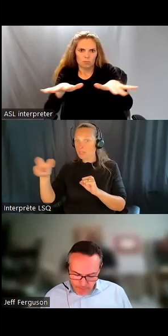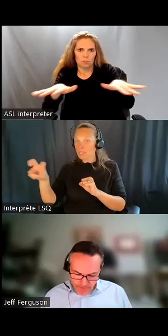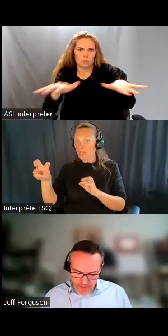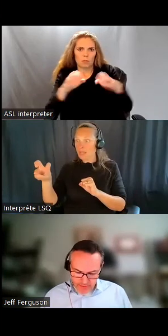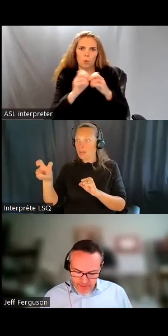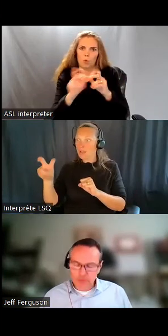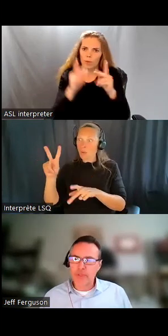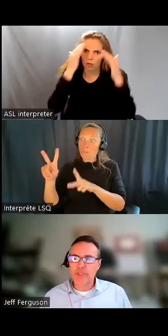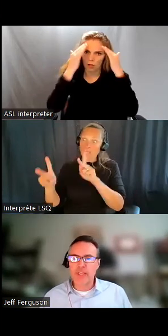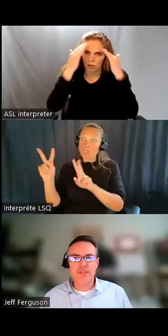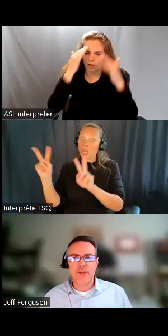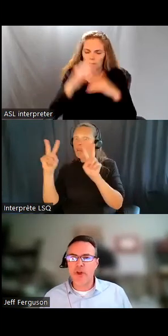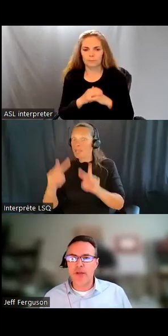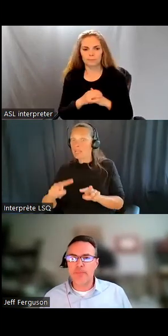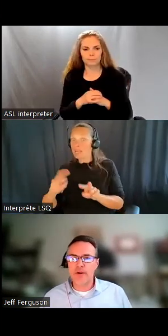au courant. Et au niveau politique,